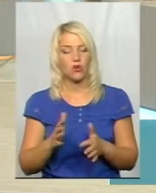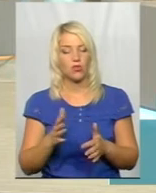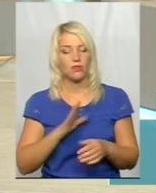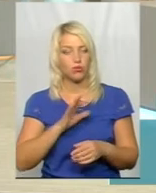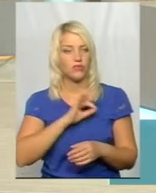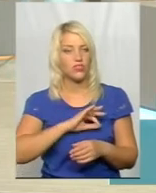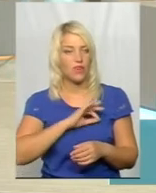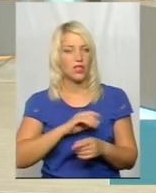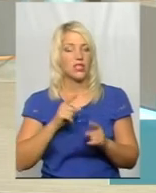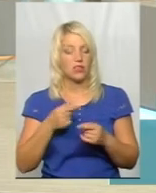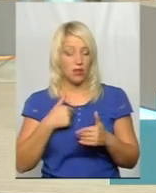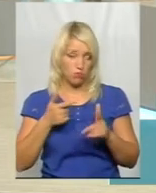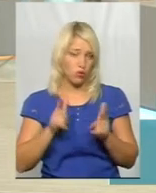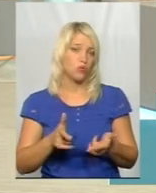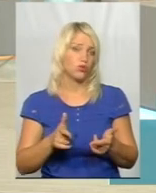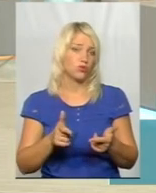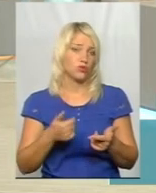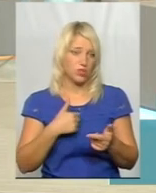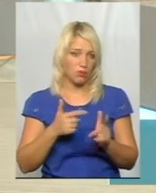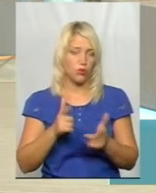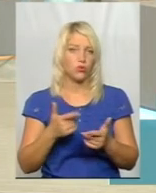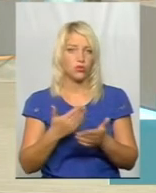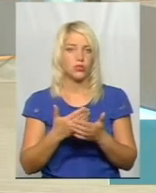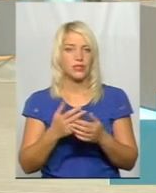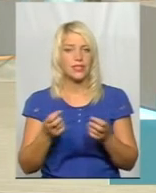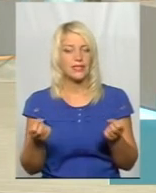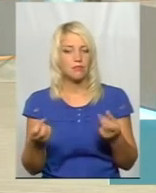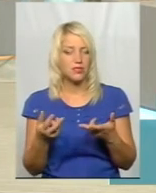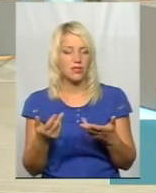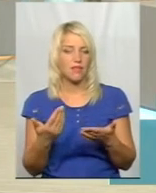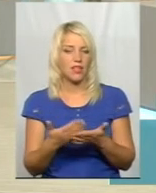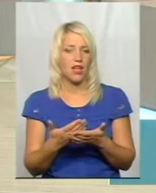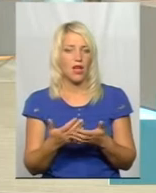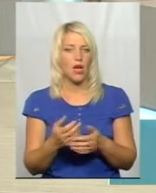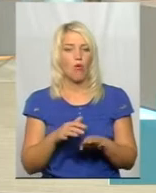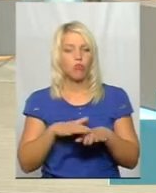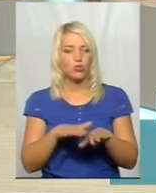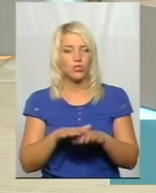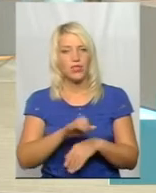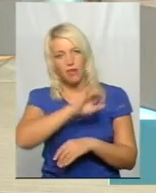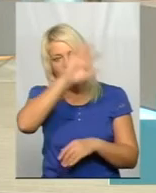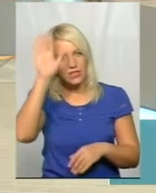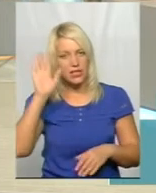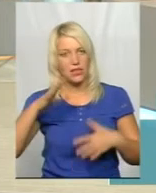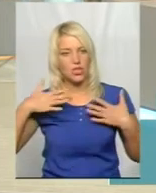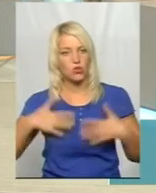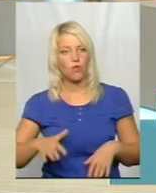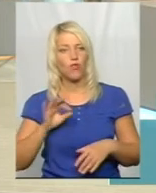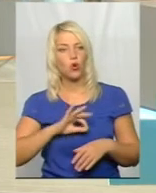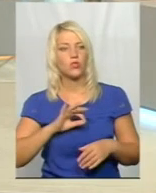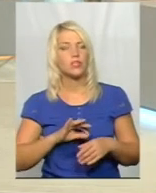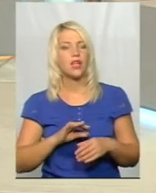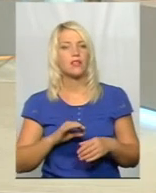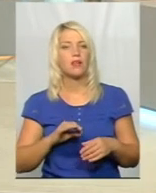Тому я погоджуюсь, я погоджуюсь, специфіка пошиття висільних сукон потребує використання дуже